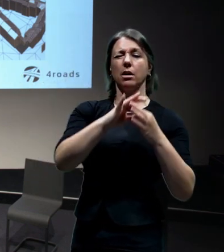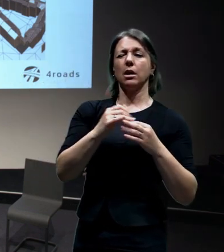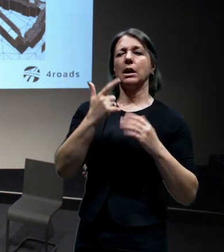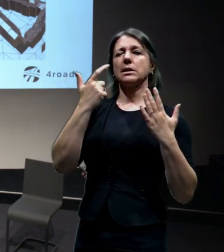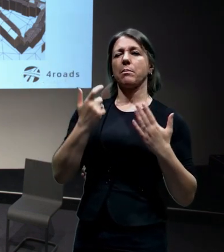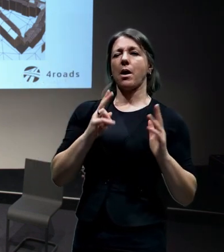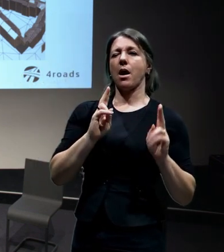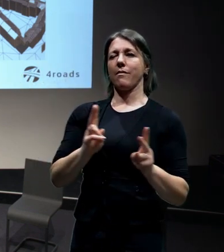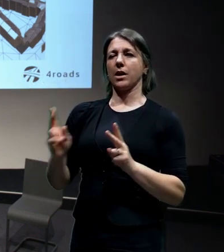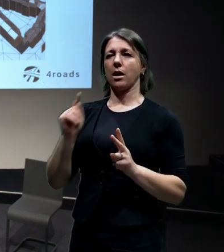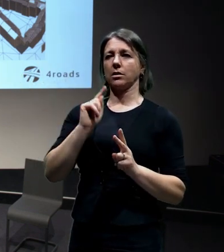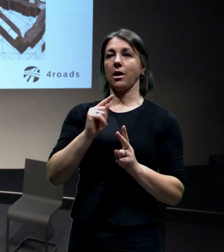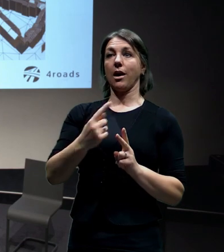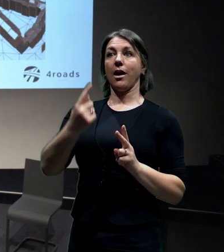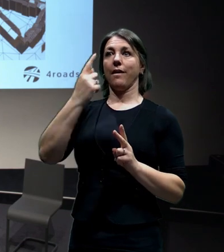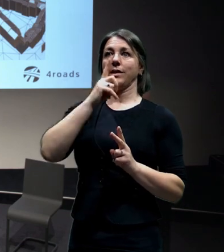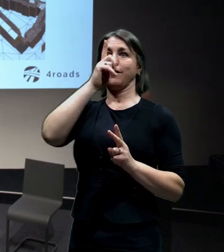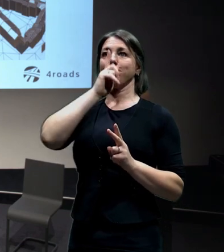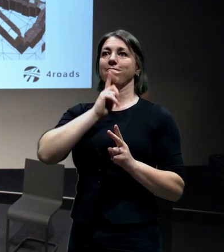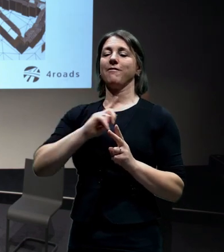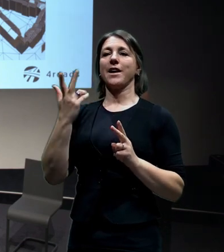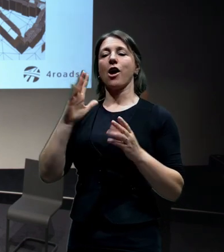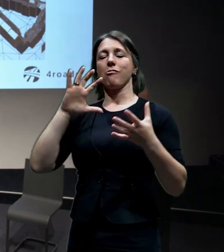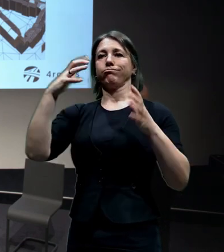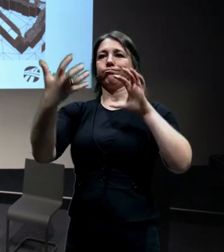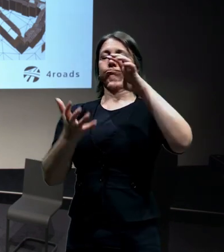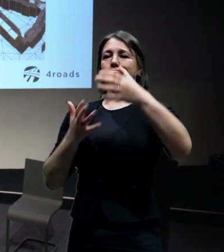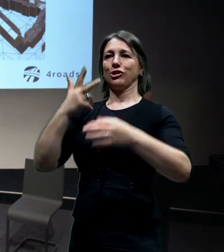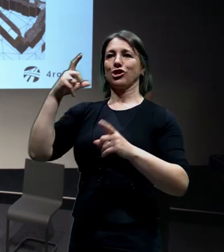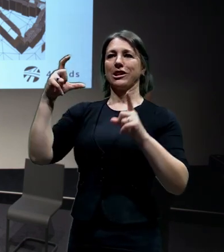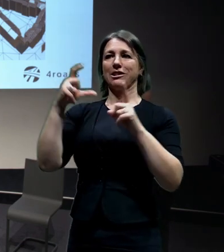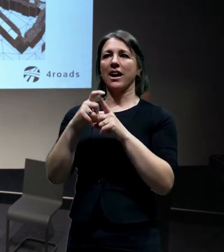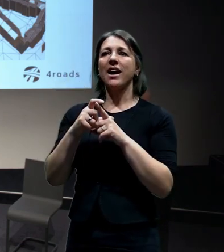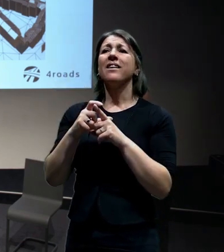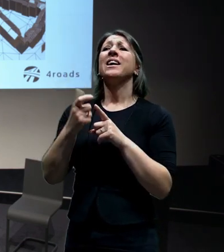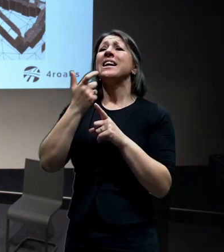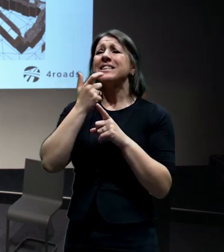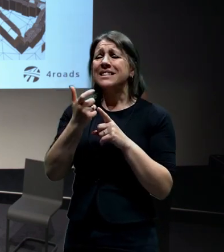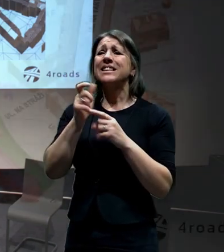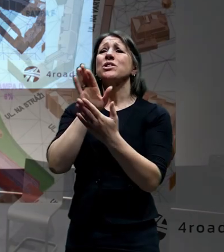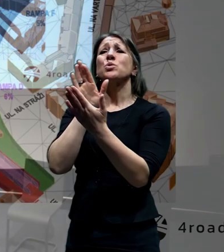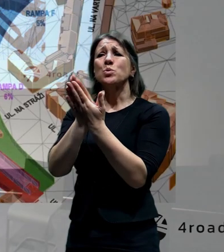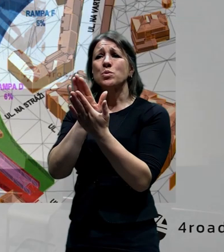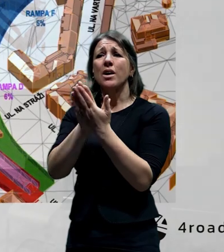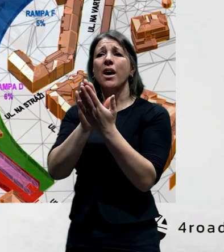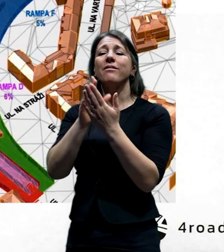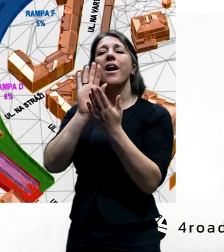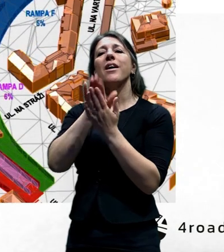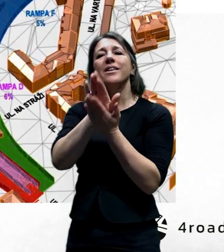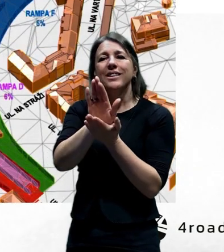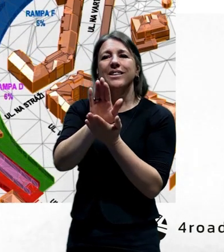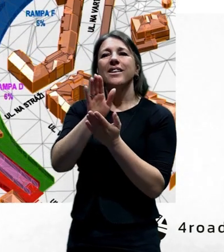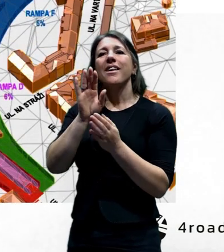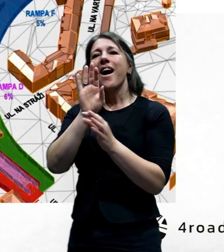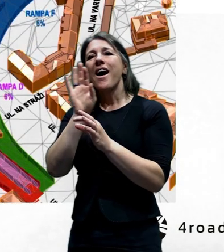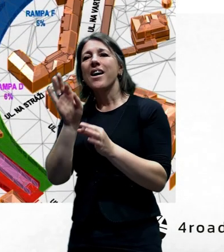kde je krásně vidět ta 3D úloha, kde i přes veškerou snahu se zachováním nějakých sklonů, kolikrát